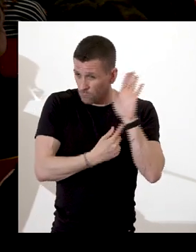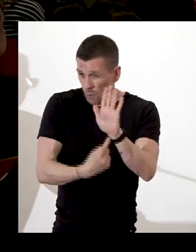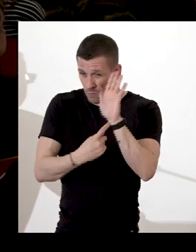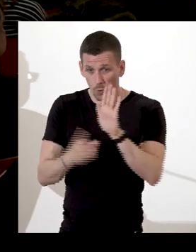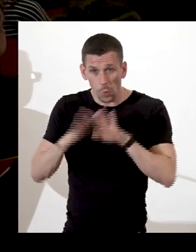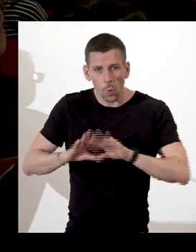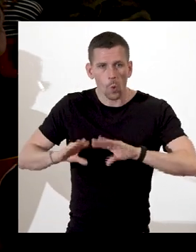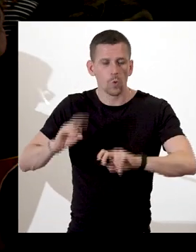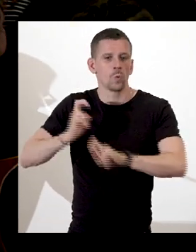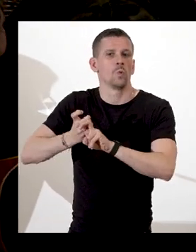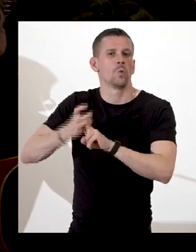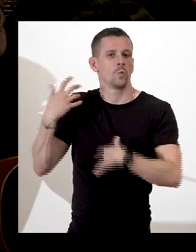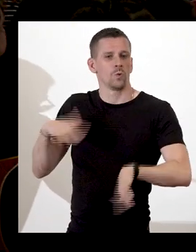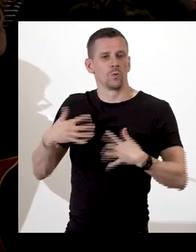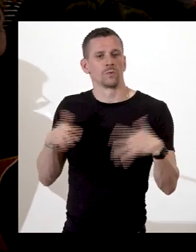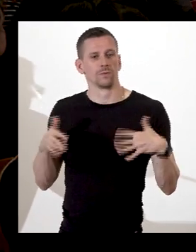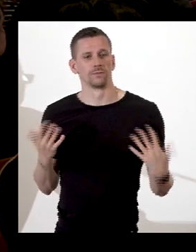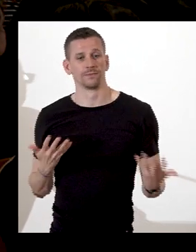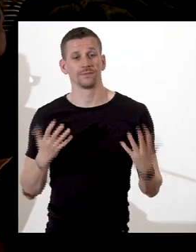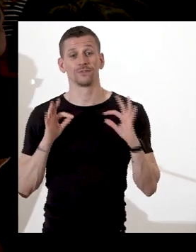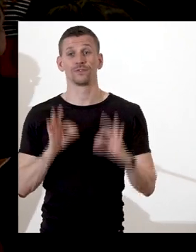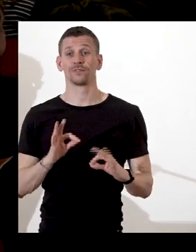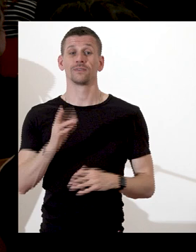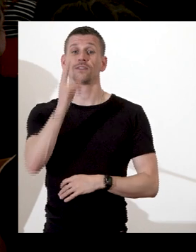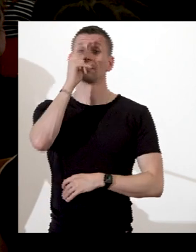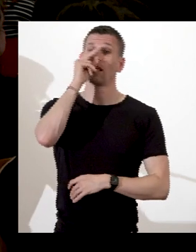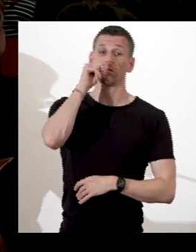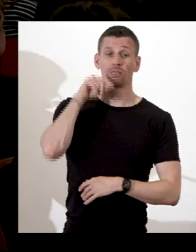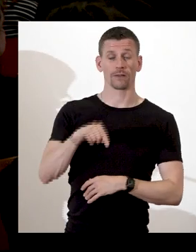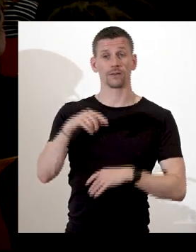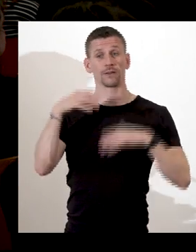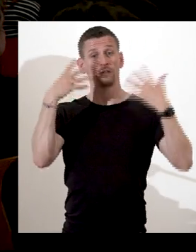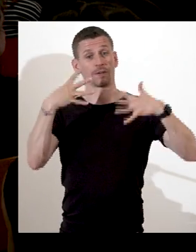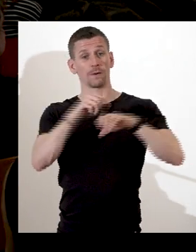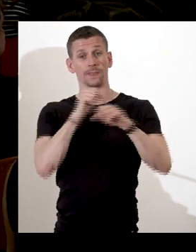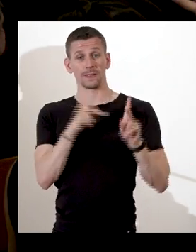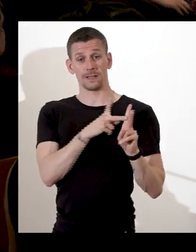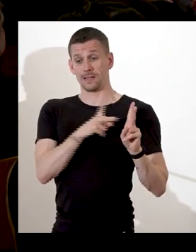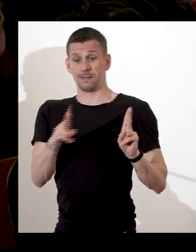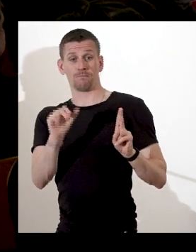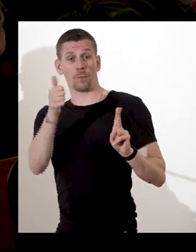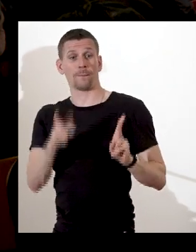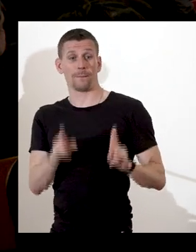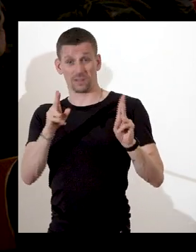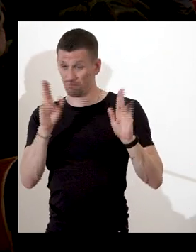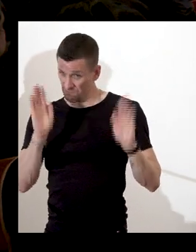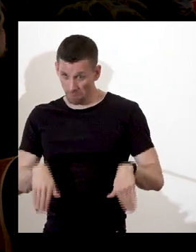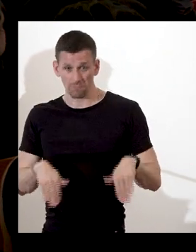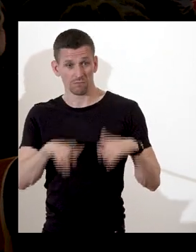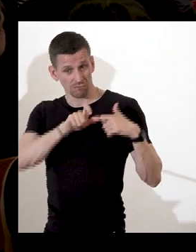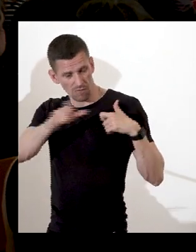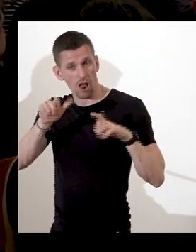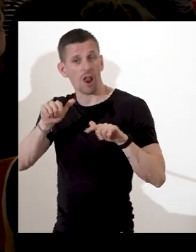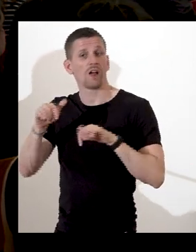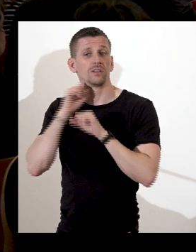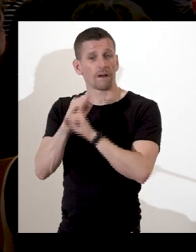dans la première moitié du XIXe siècle et ce n'est d'ailleurs pas un hasard si le navire de traite de la nouvelle de Prosper Mérimé